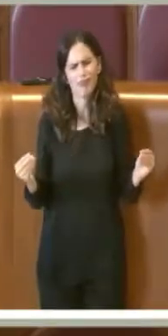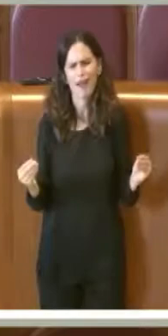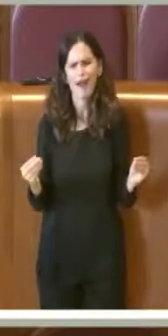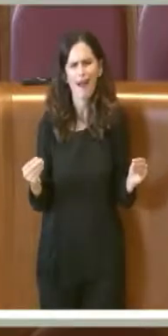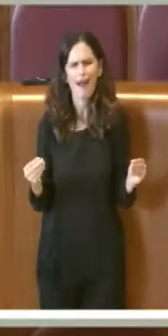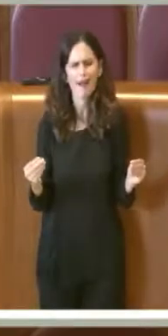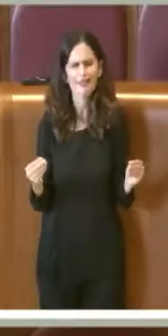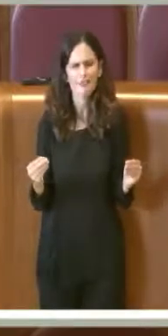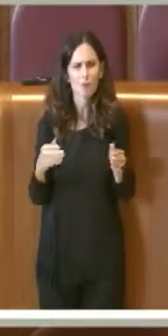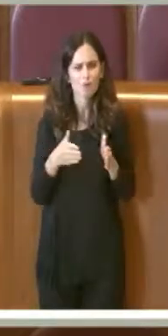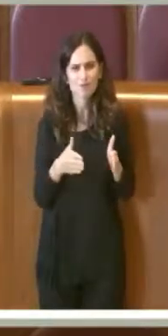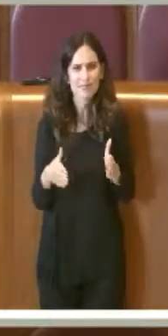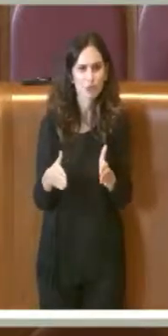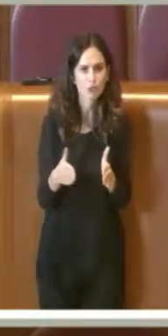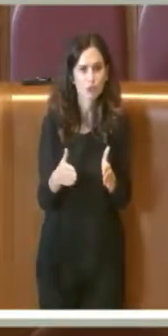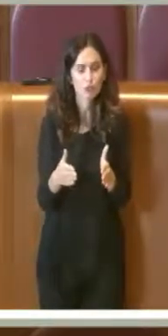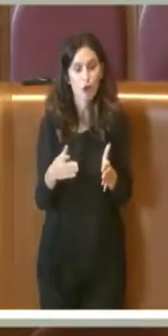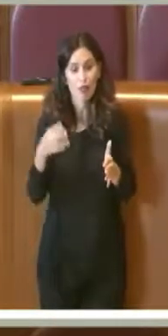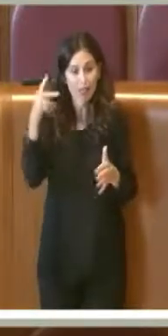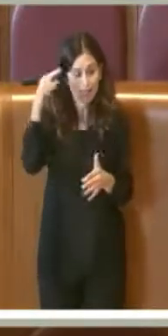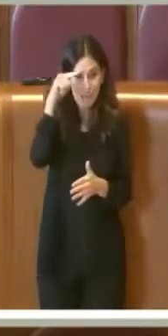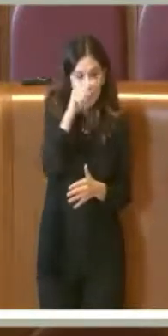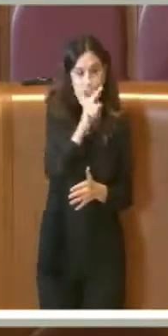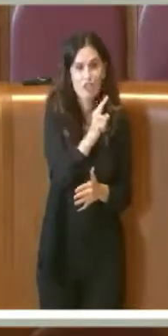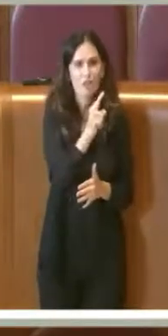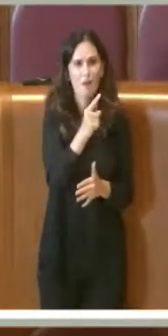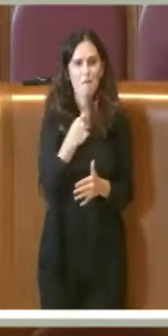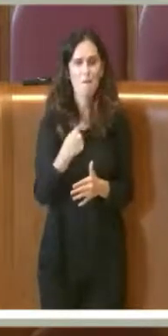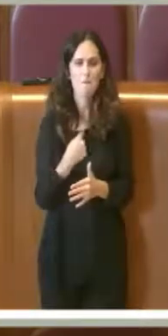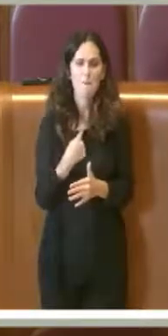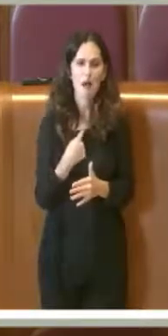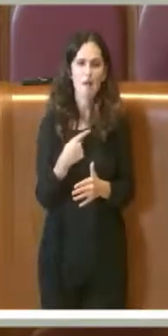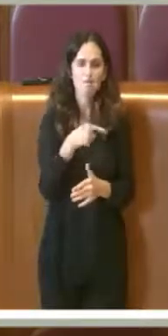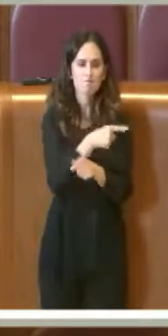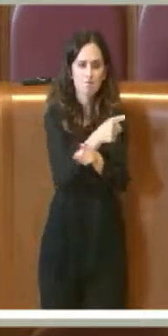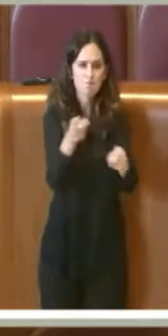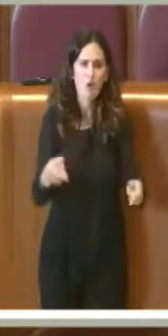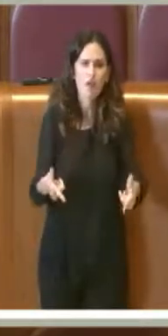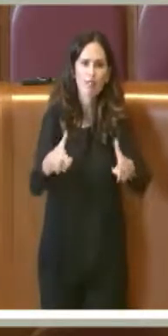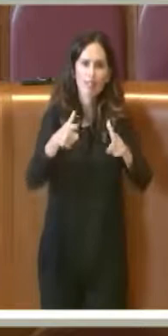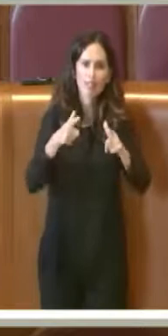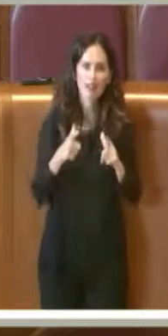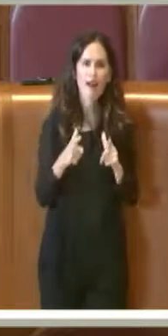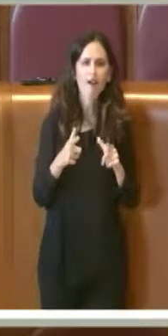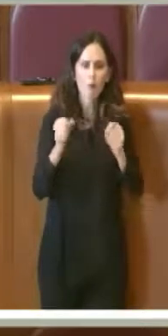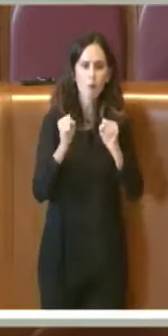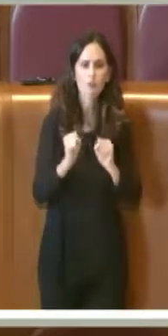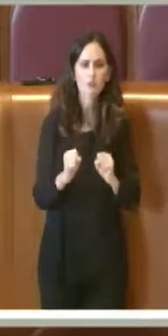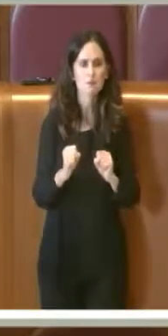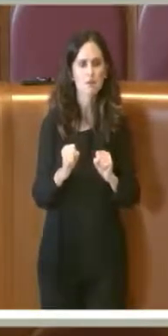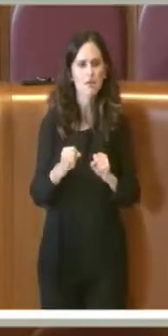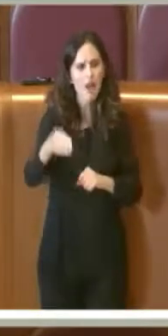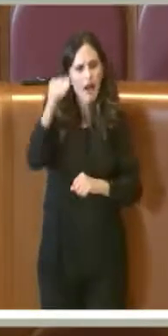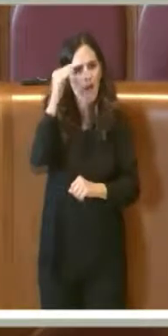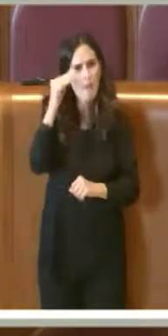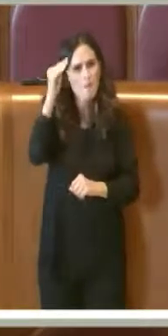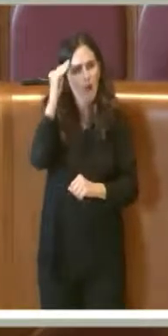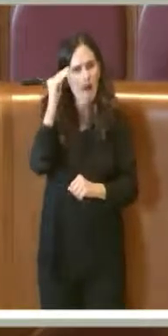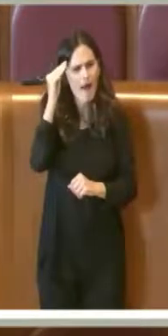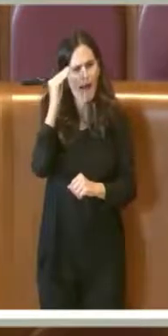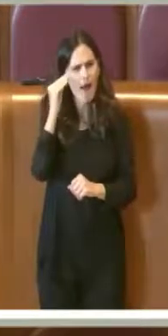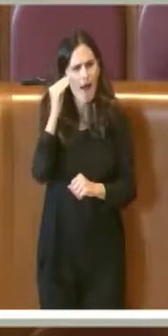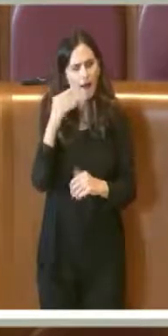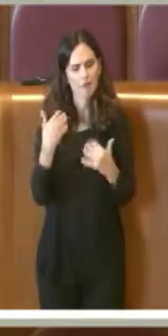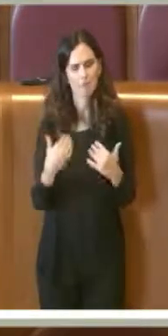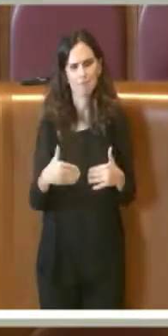modo di apprendere da ognuno di voi, consiglieri, tutti, che c'è preparazione